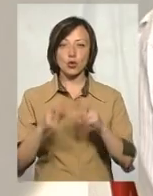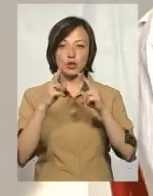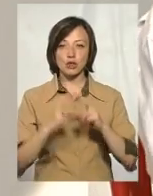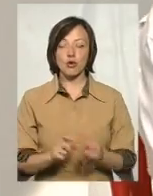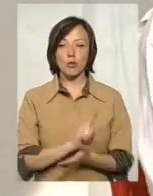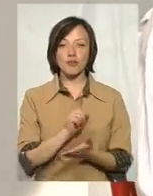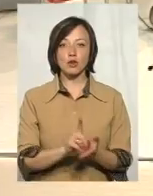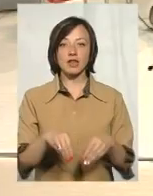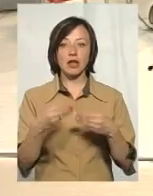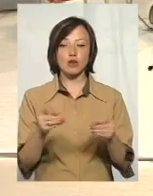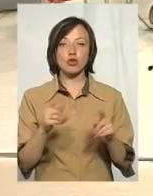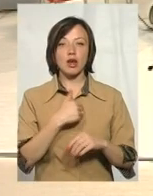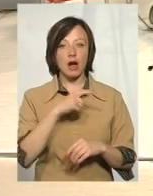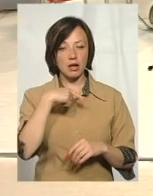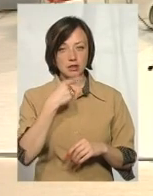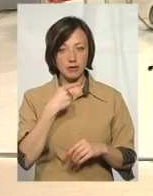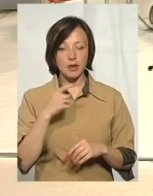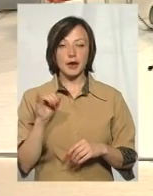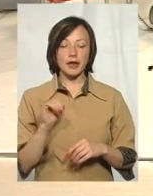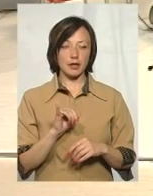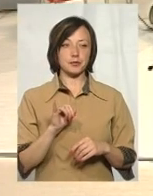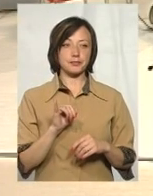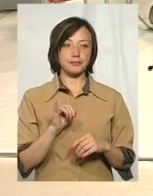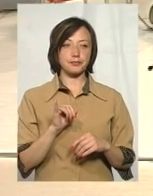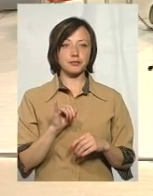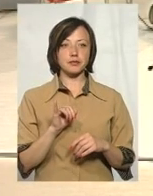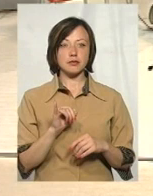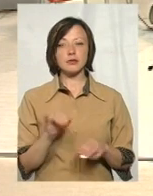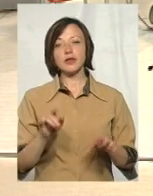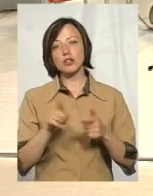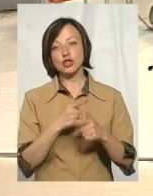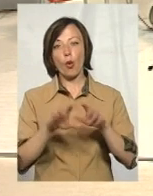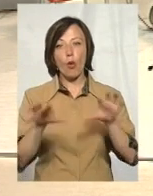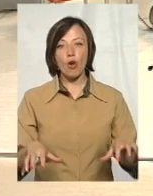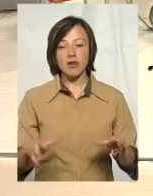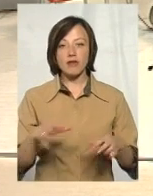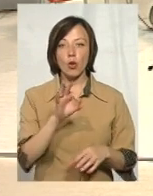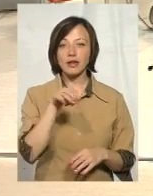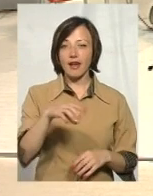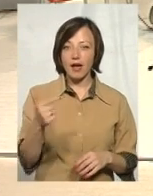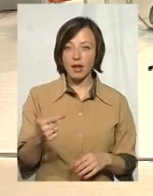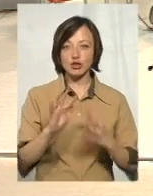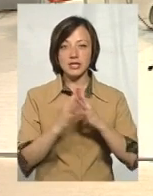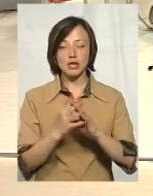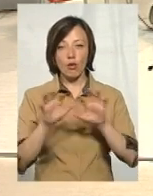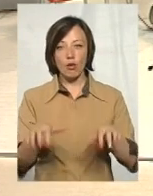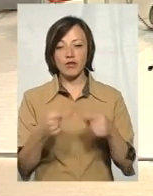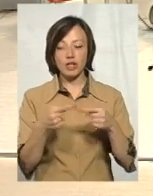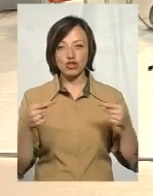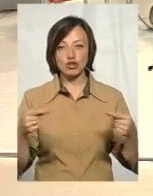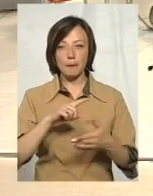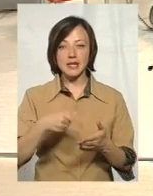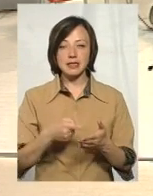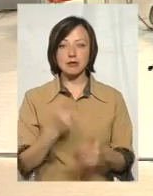і обов'язково даємо те, що я говорив. І чи голови територіальних об'єднаних громад, сільські голови, чи інші міські